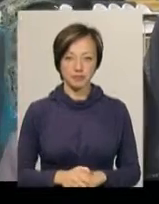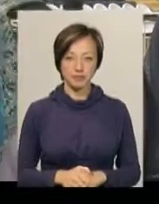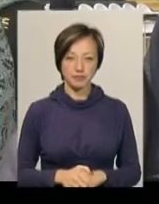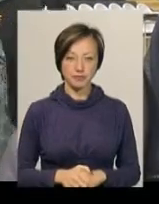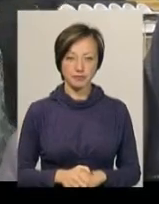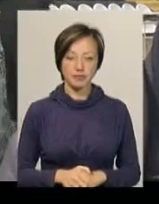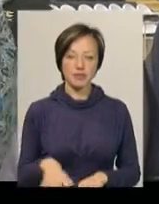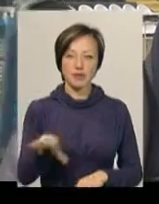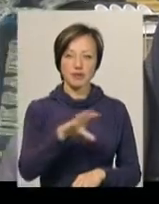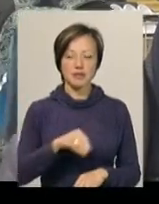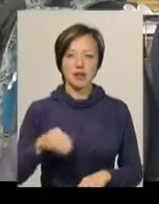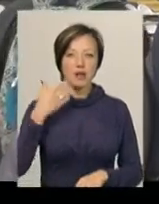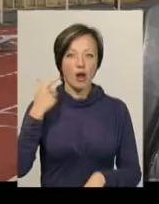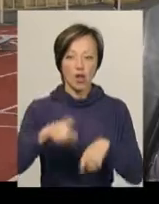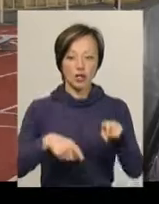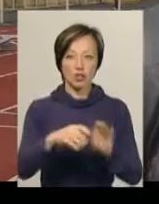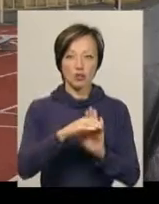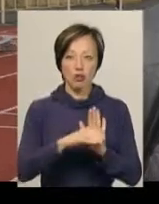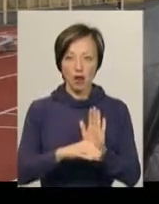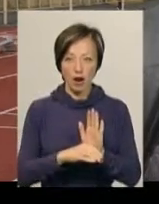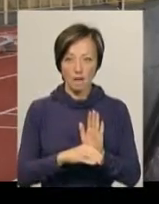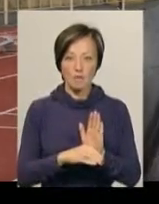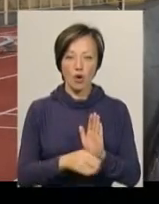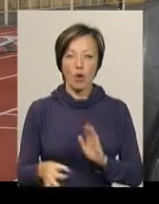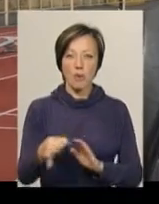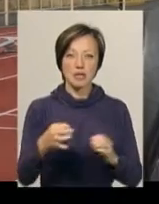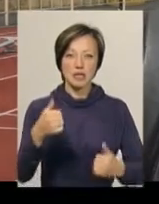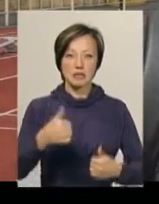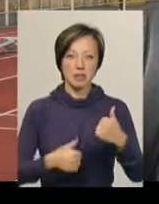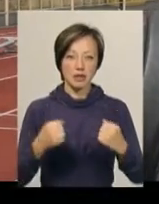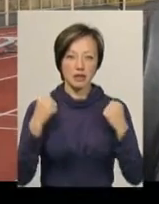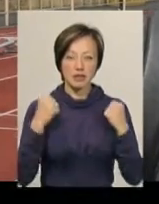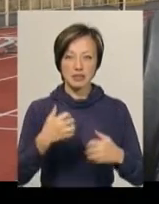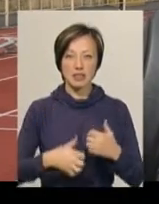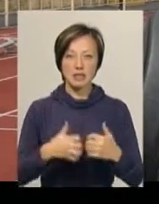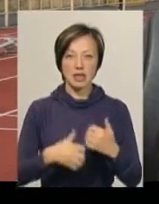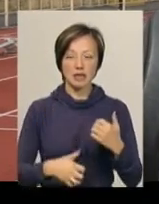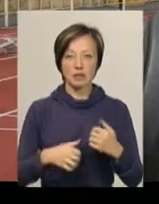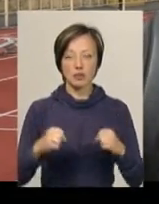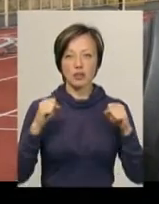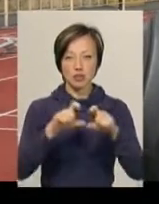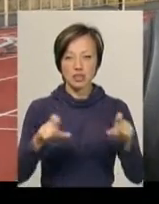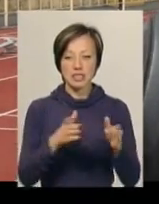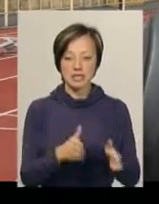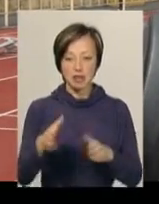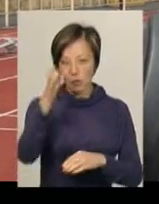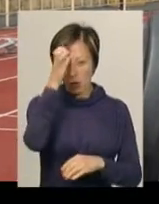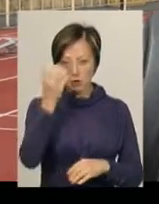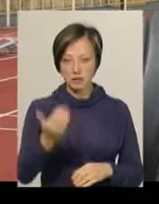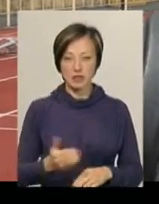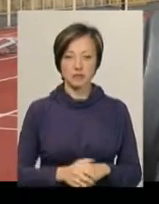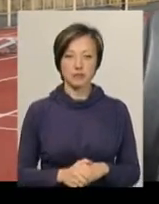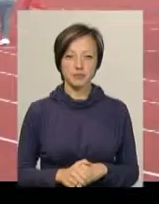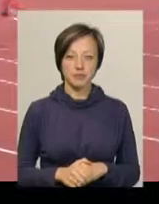Вся легкоатлетична програма, що це обласна спортакиада серед дівчат в системі освіти, заліг